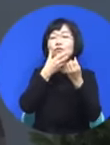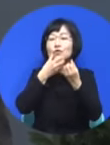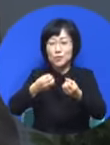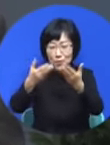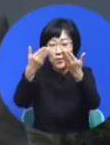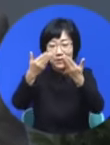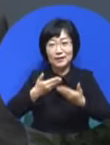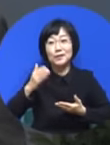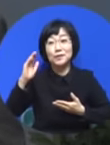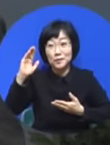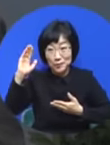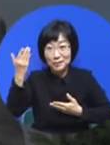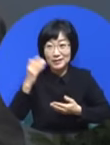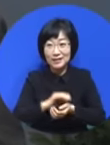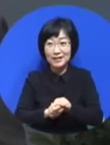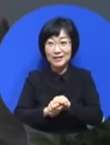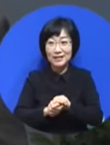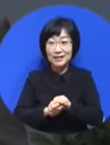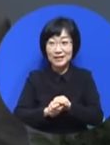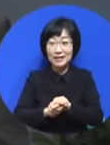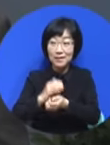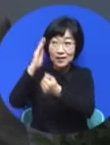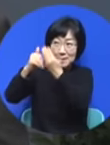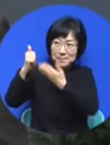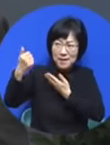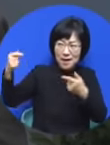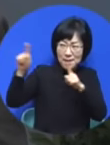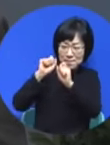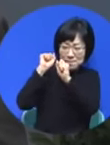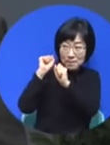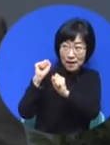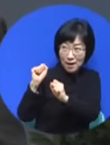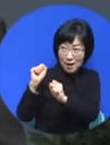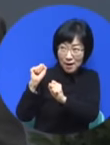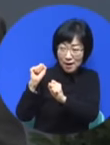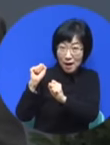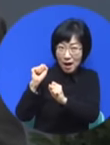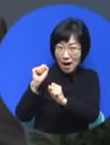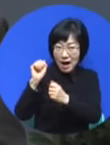이때부터는 응답이 미리 보이기 때문에 문제가 문제가 될 수 없습니다.